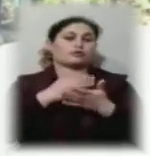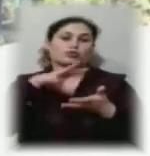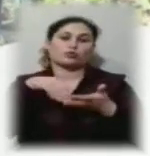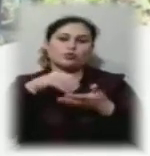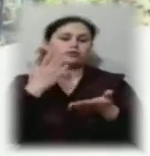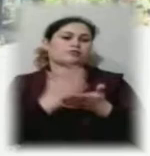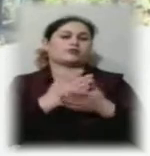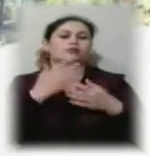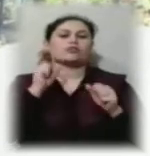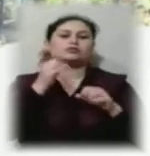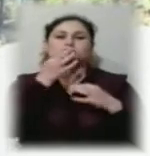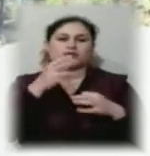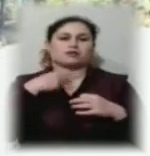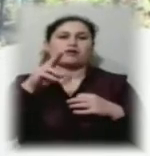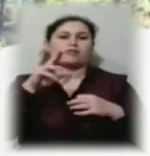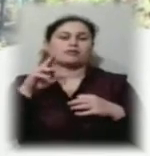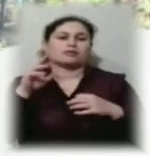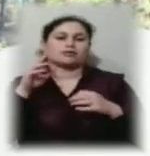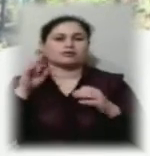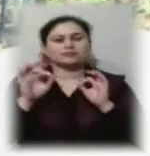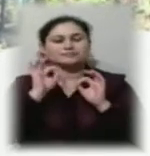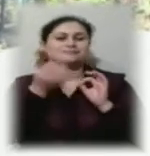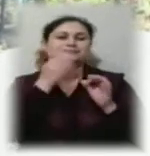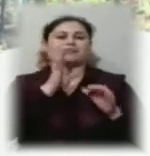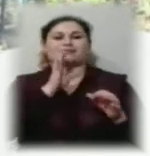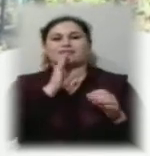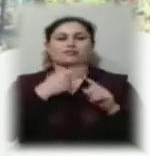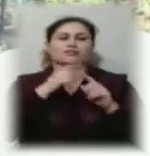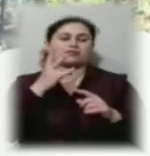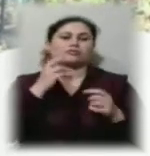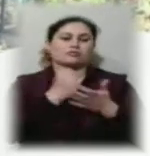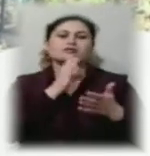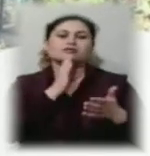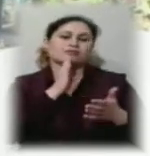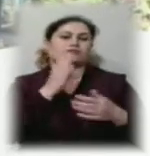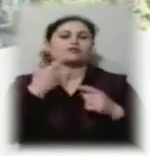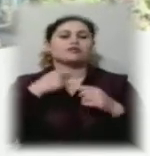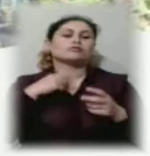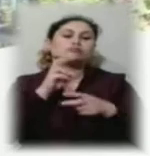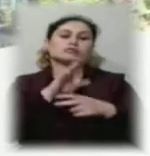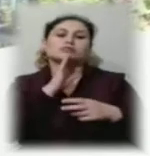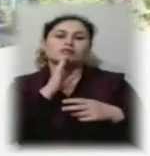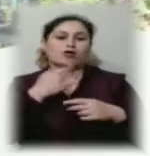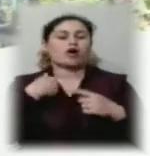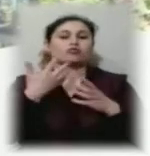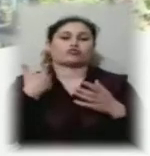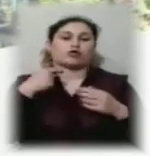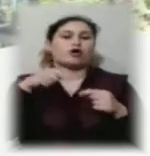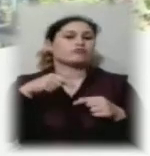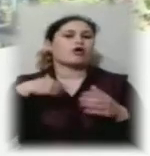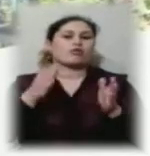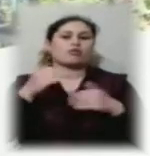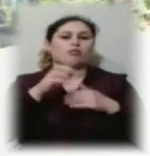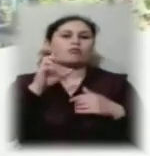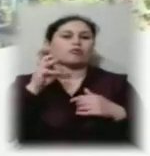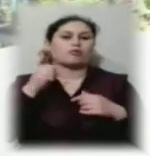сказати, підлабузник до дівчат. Зокрема, до нашої дами. Заходжу до неї додому, а насправді у мене у коробці бомба. Я ніби терорист.